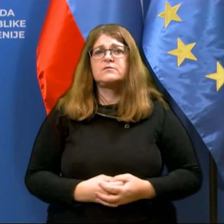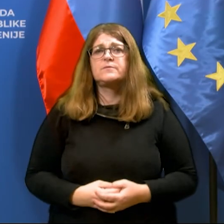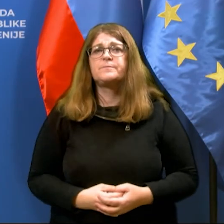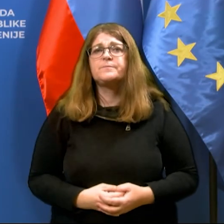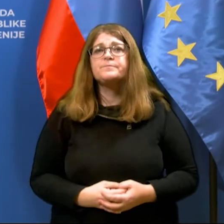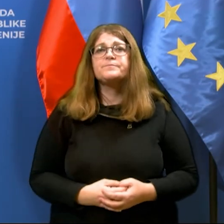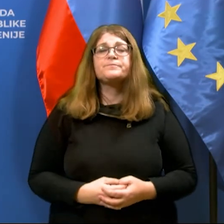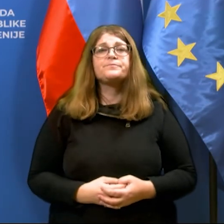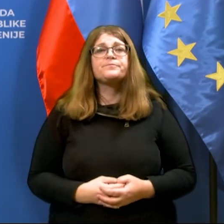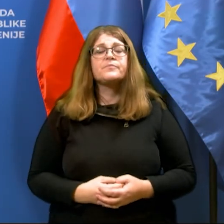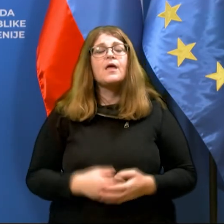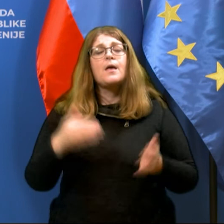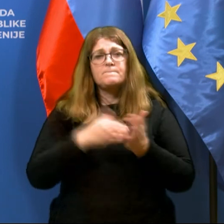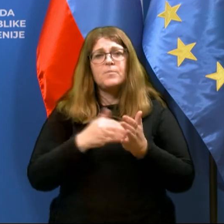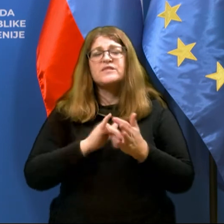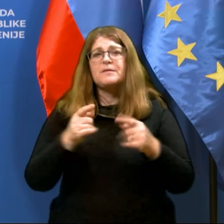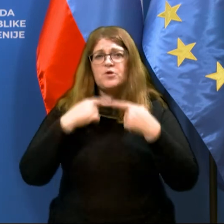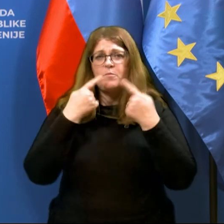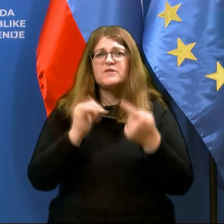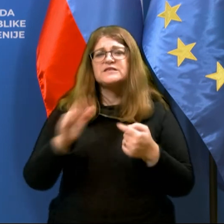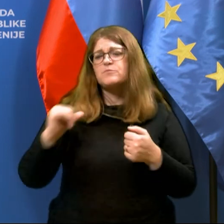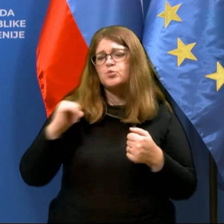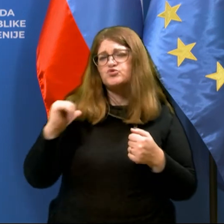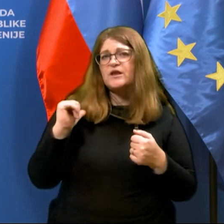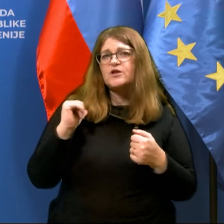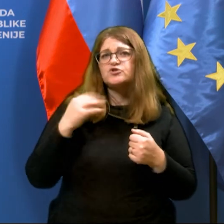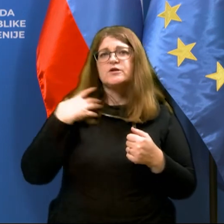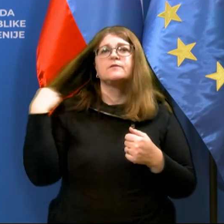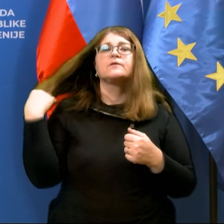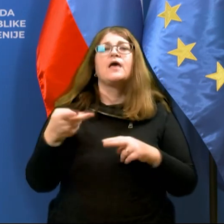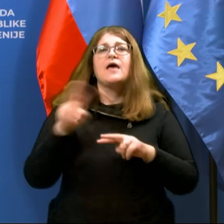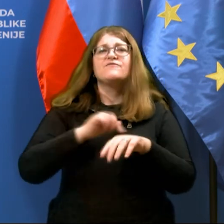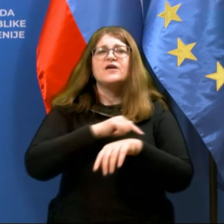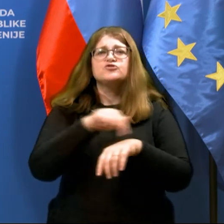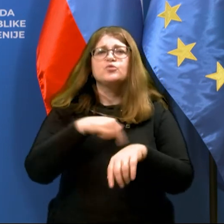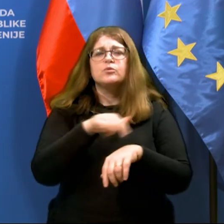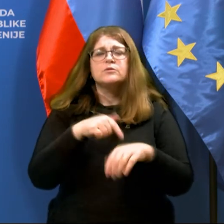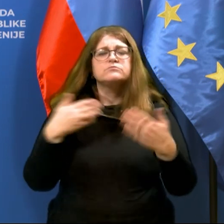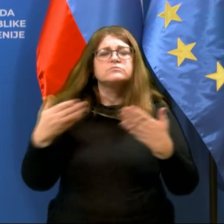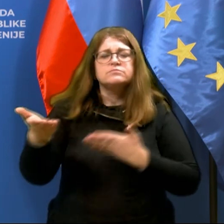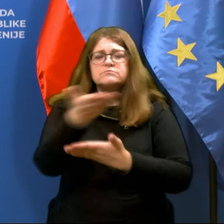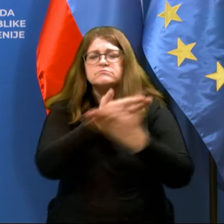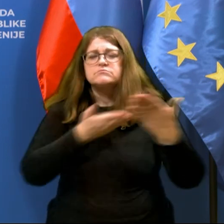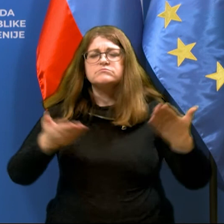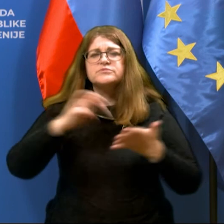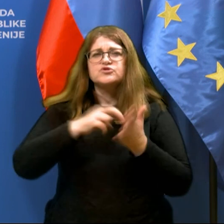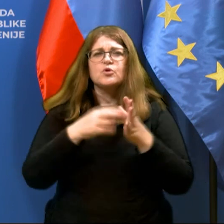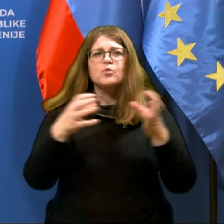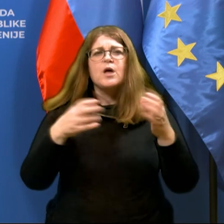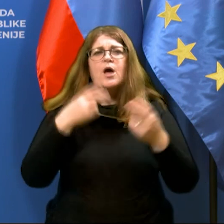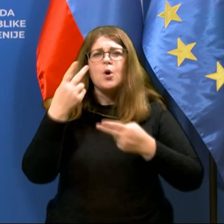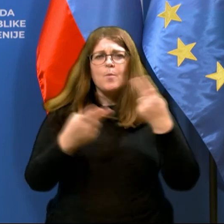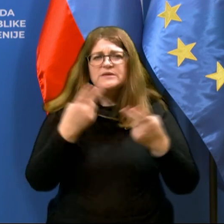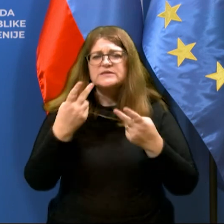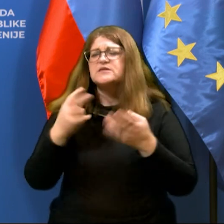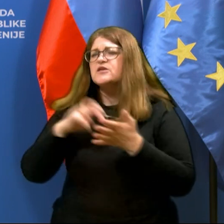Torej, tukaj je potrebno povedati, da smo po včerajšnji večurni razpravi z Strakovno komisijo in pa